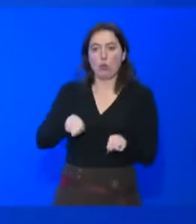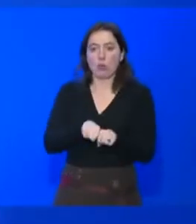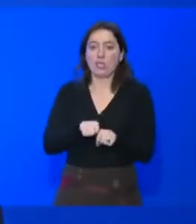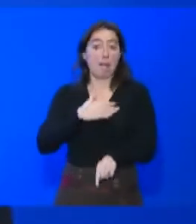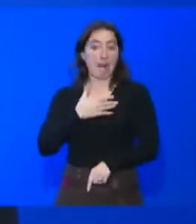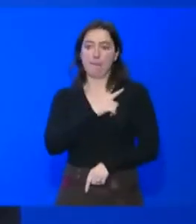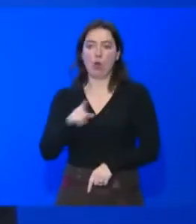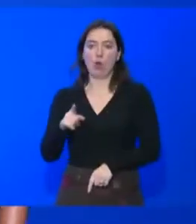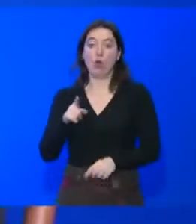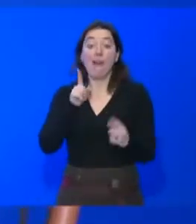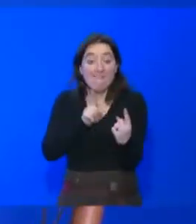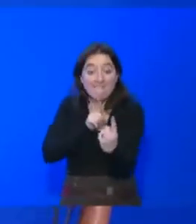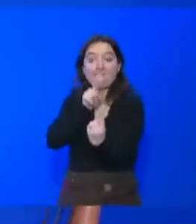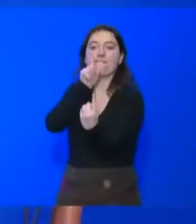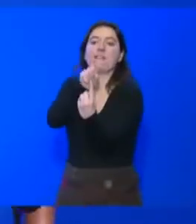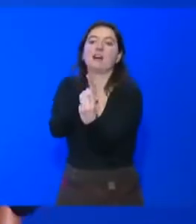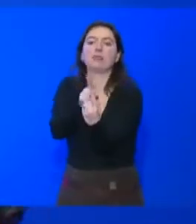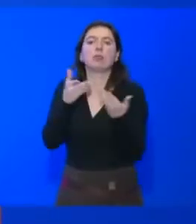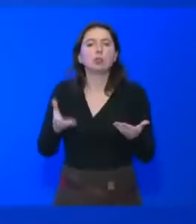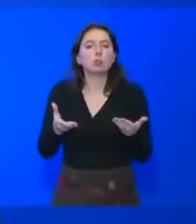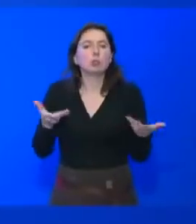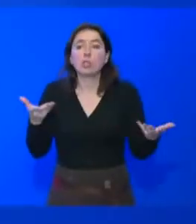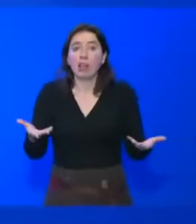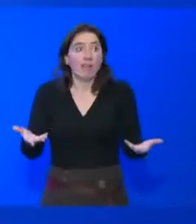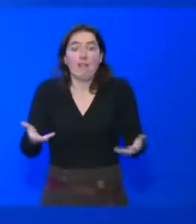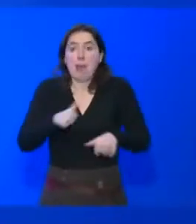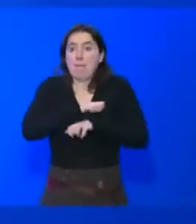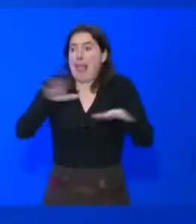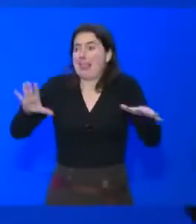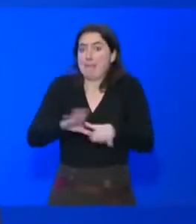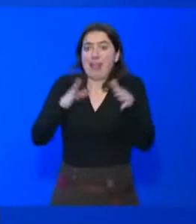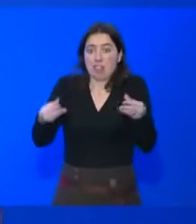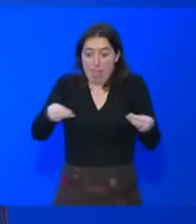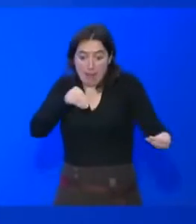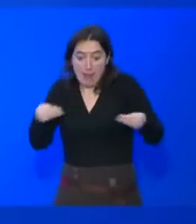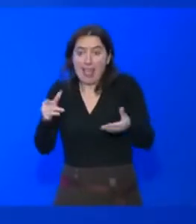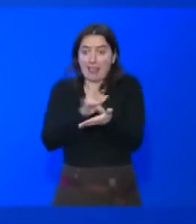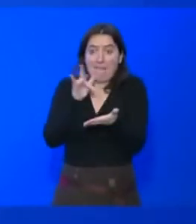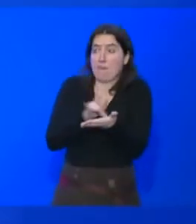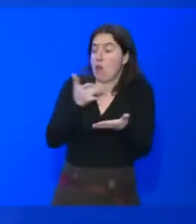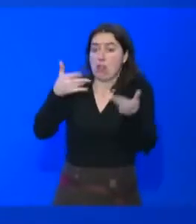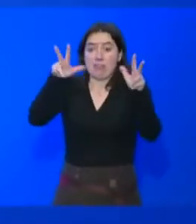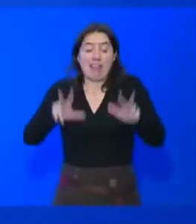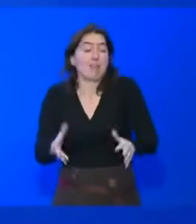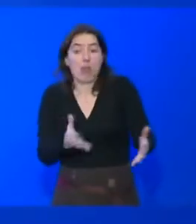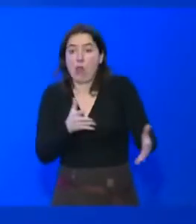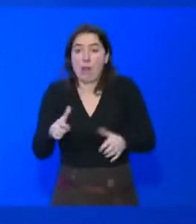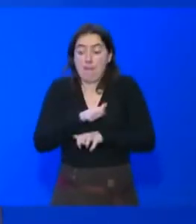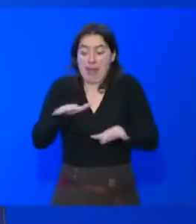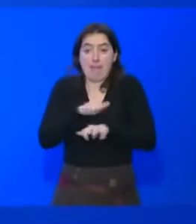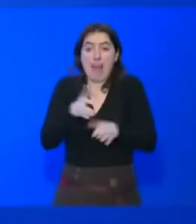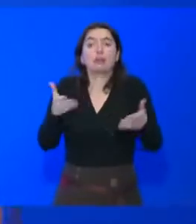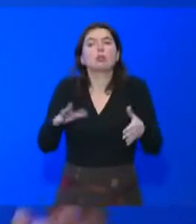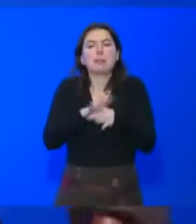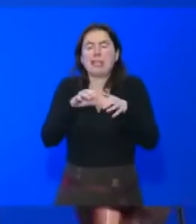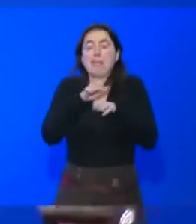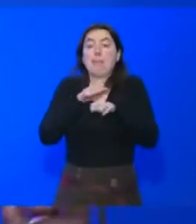est dans un monde où tout est image, les tablettes tous les jours, tout le monde, les gens, avant, comme disait une personne qui était assise derrière moi, je l'entendais, mes